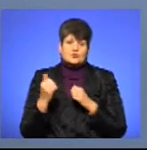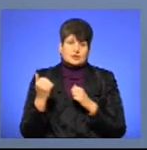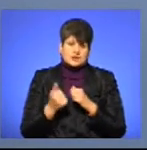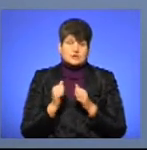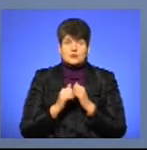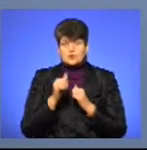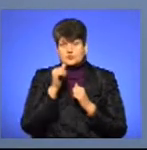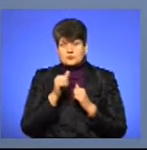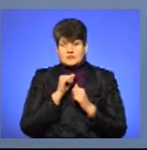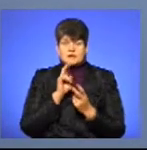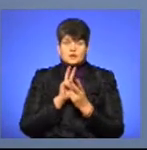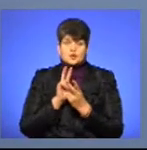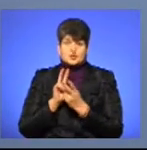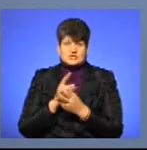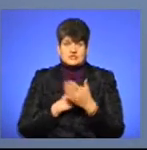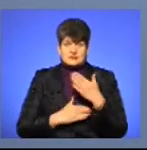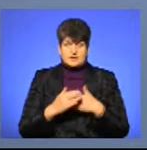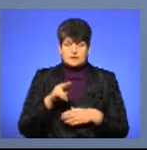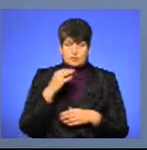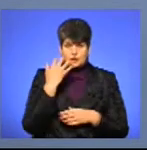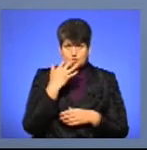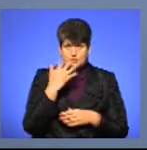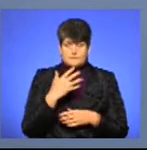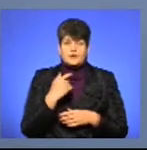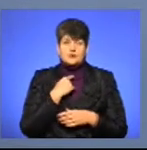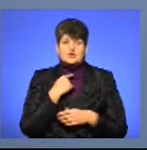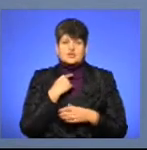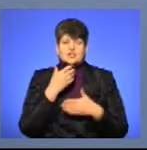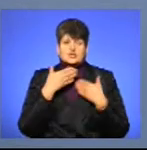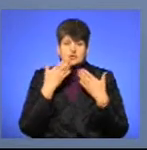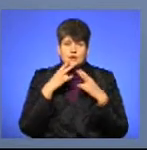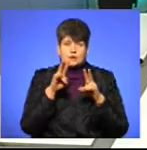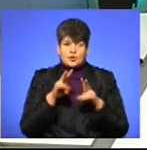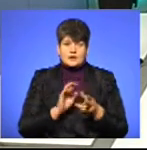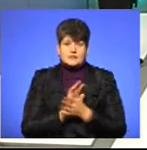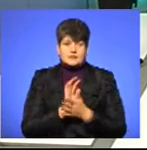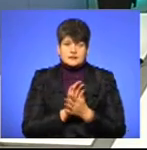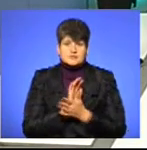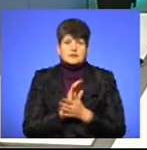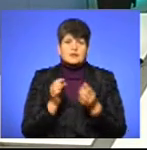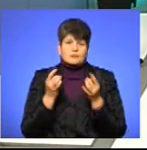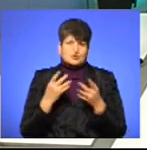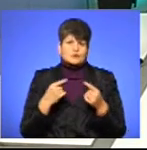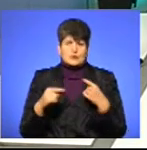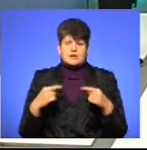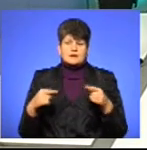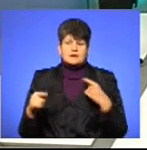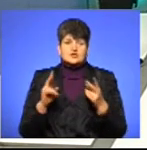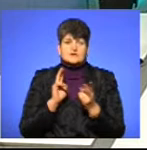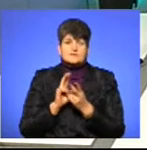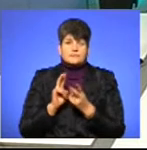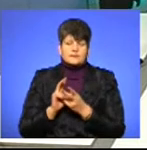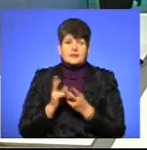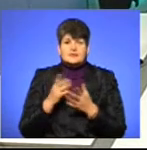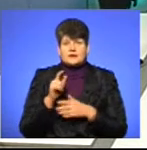щомісяця. Зустрічі з інвалідами позору, голосні читання, огляди газет, просто інші зустрічі,